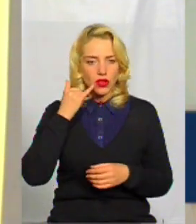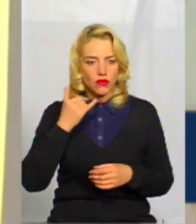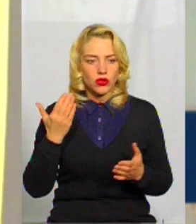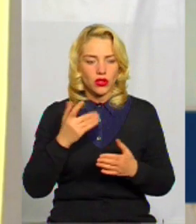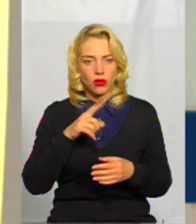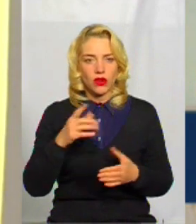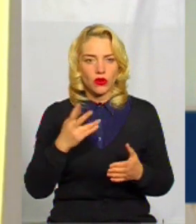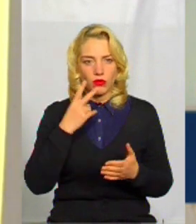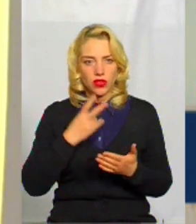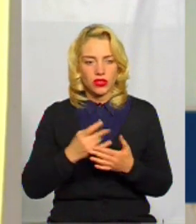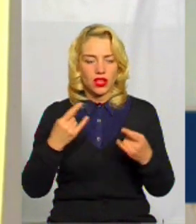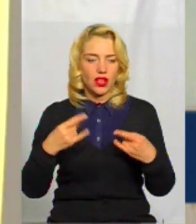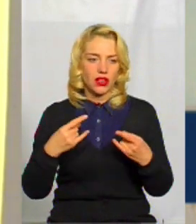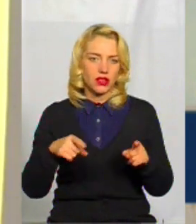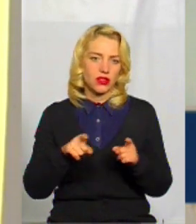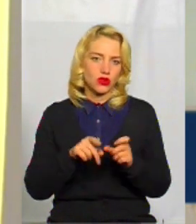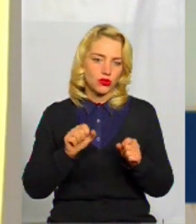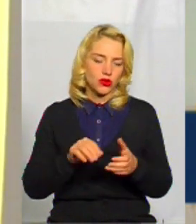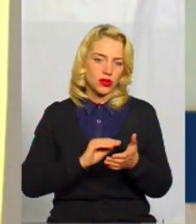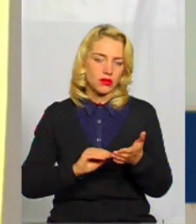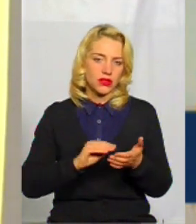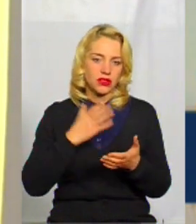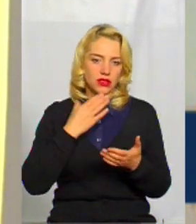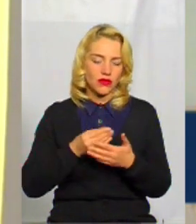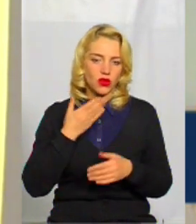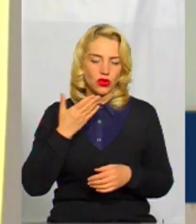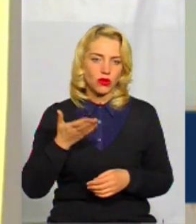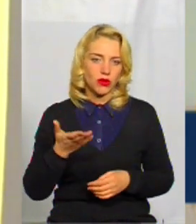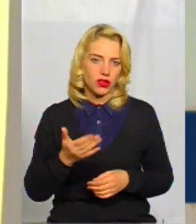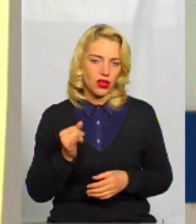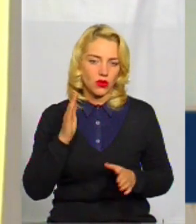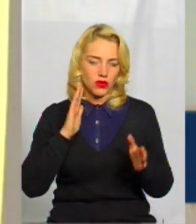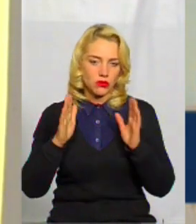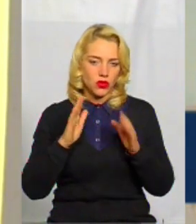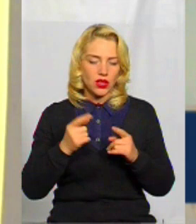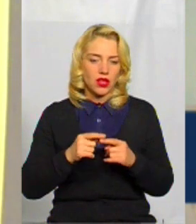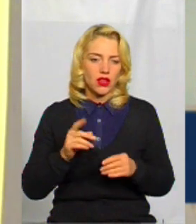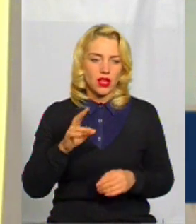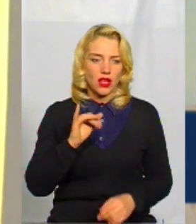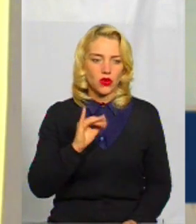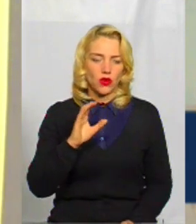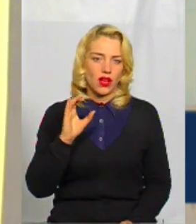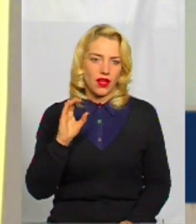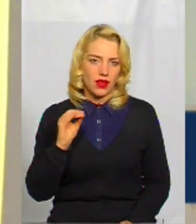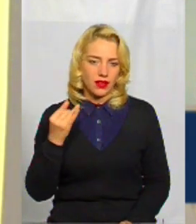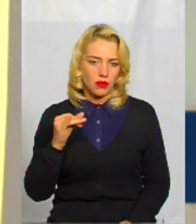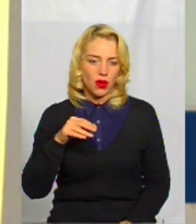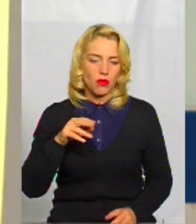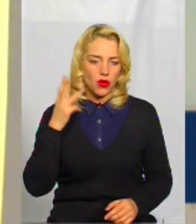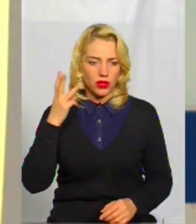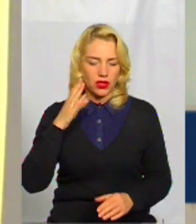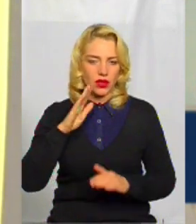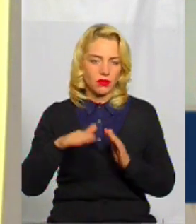бачите на екрані, а також можете писати свої коментарі у Фейсбуці на сторінці UA Поділля під прямою